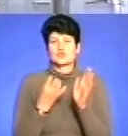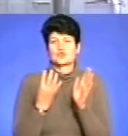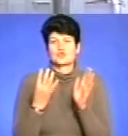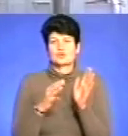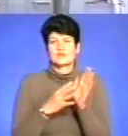гривень.